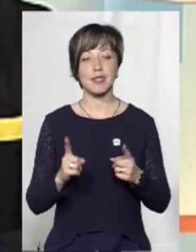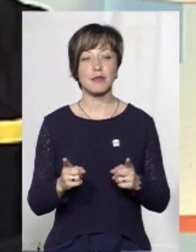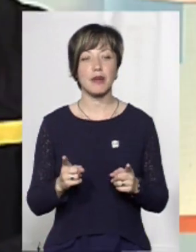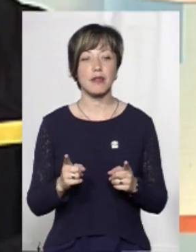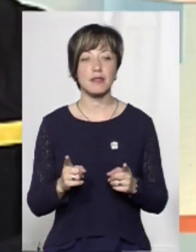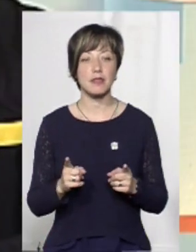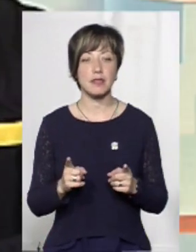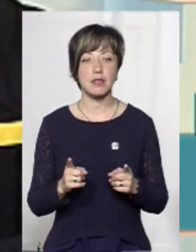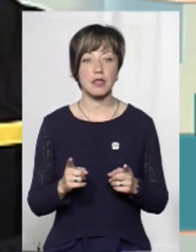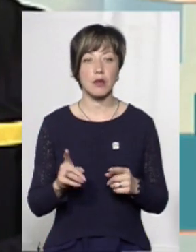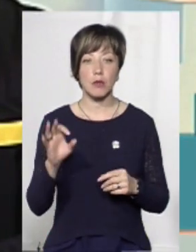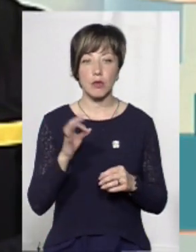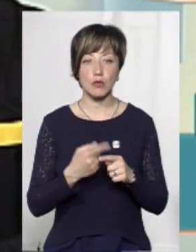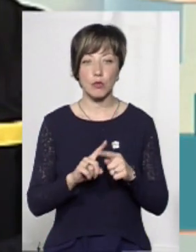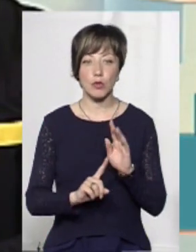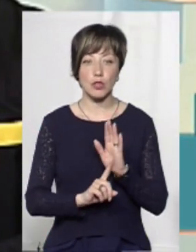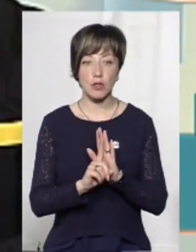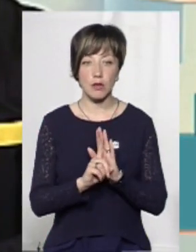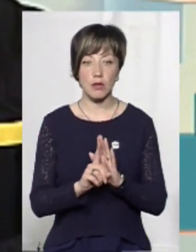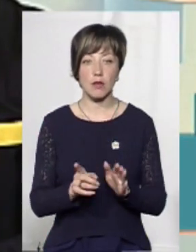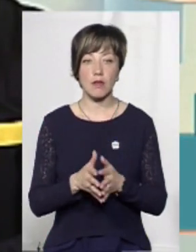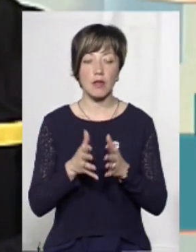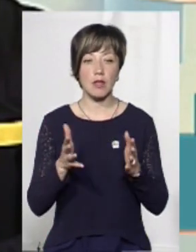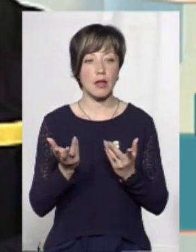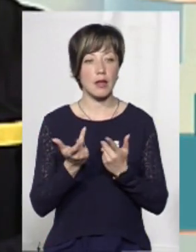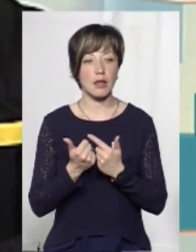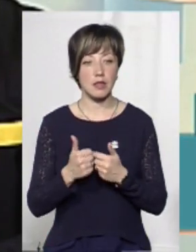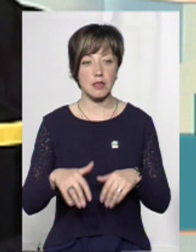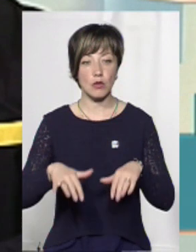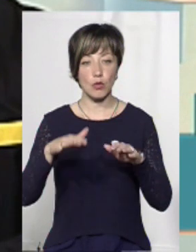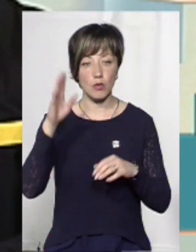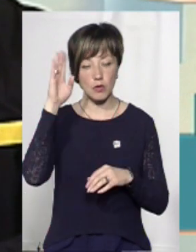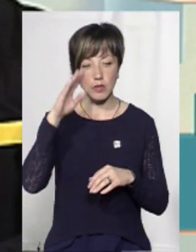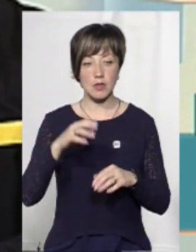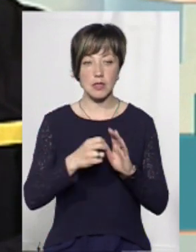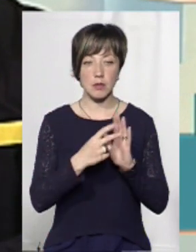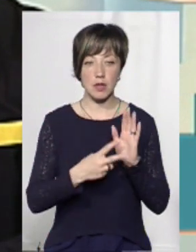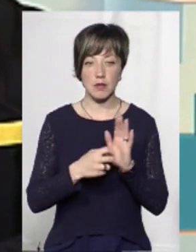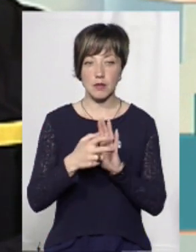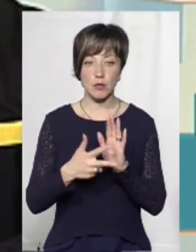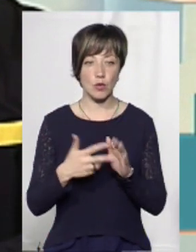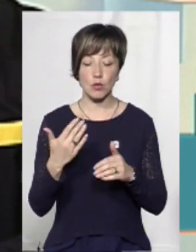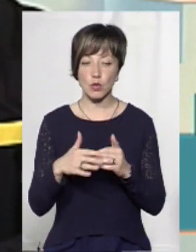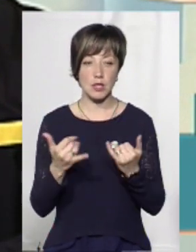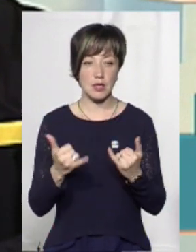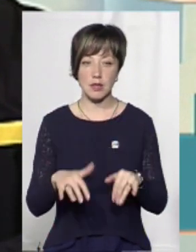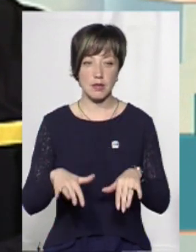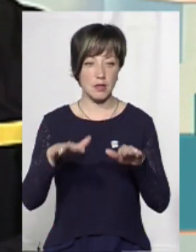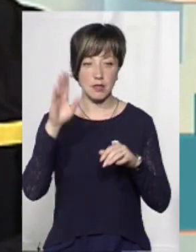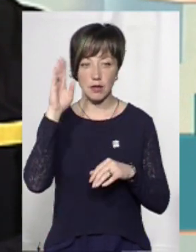Насправді, я ж про того починав, що велика кількість, які затоплювали в 17-18 вже не затоплюється.